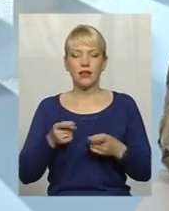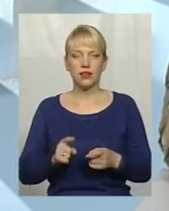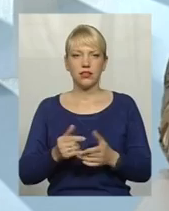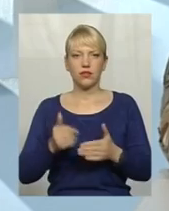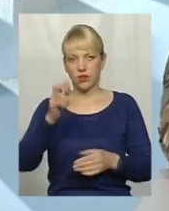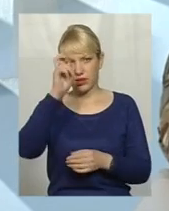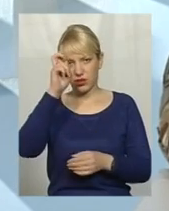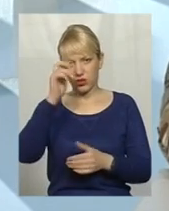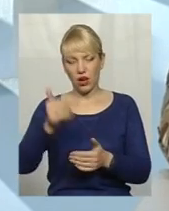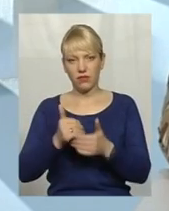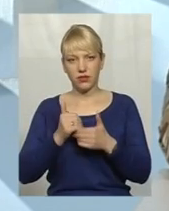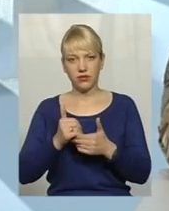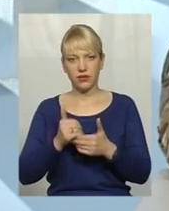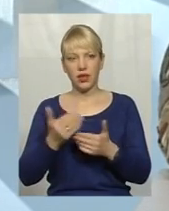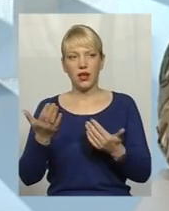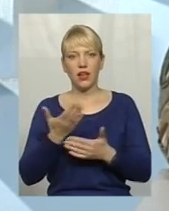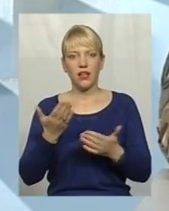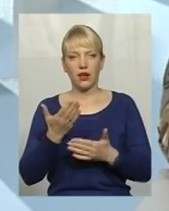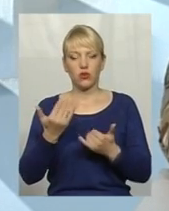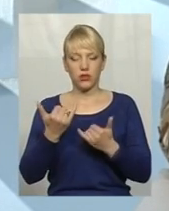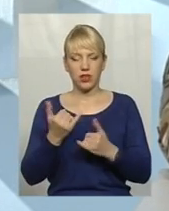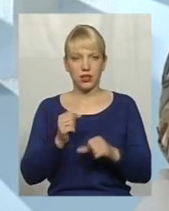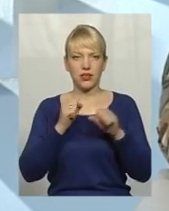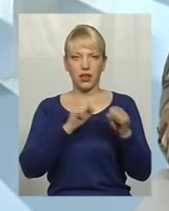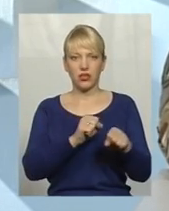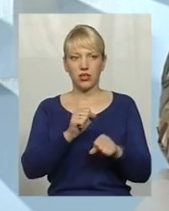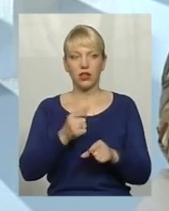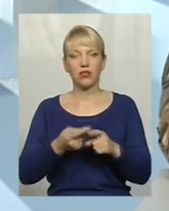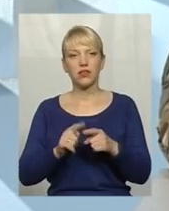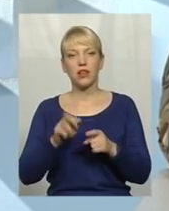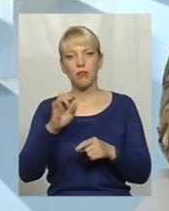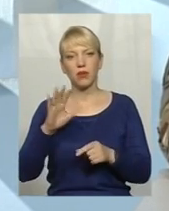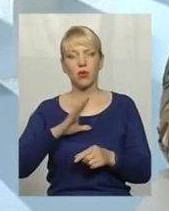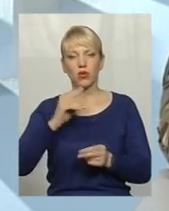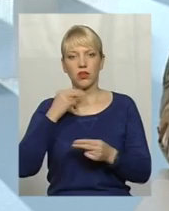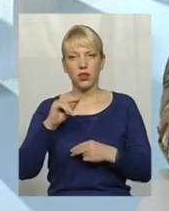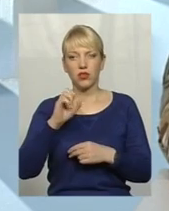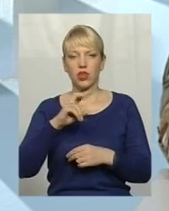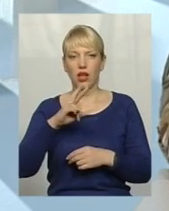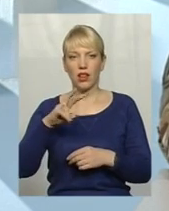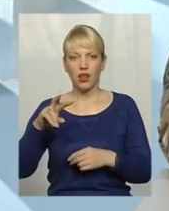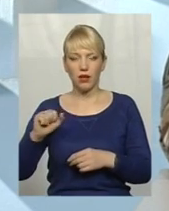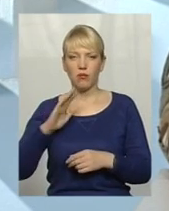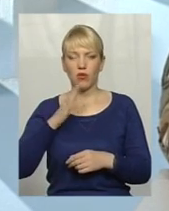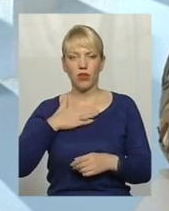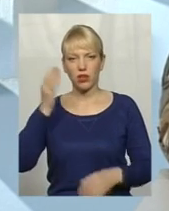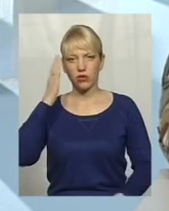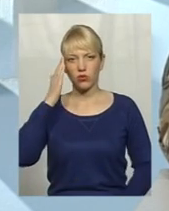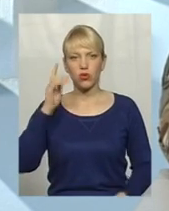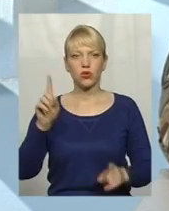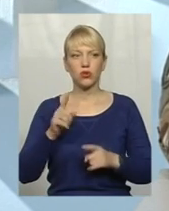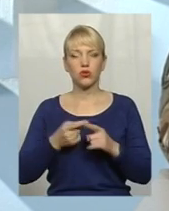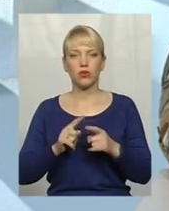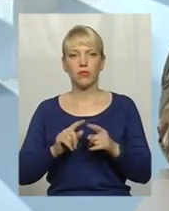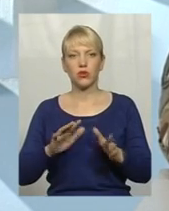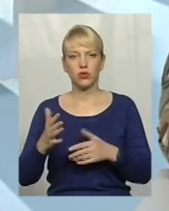держави, яку захищають зараз. Оце було б краще, але сама моя точка зору на те, що відбувається